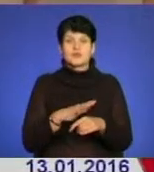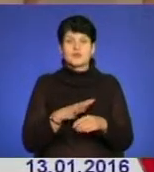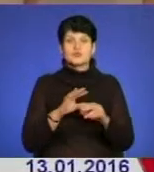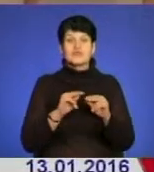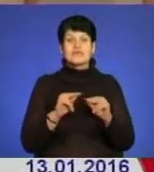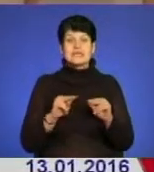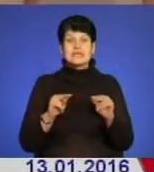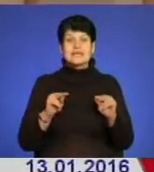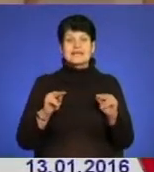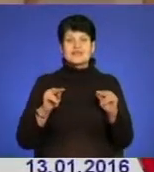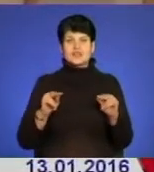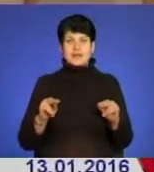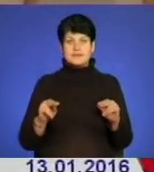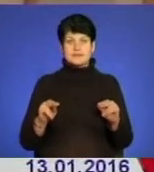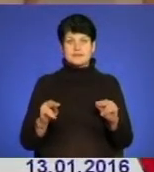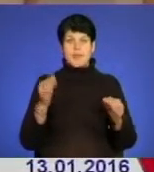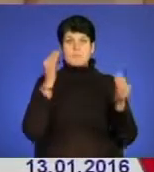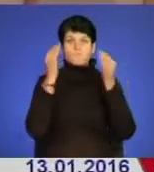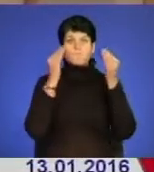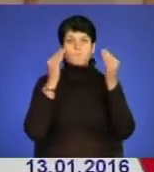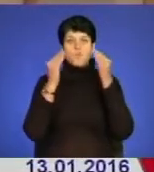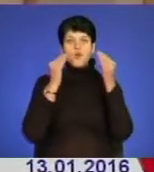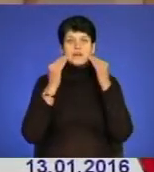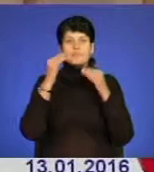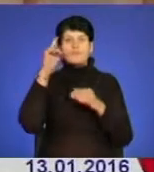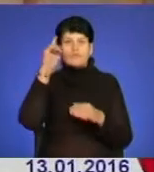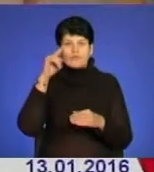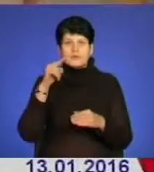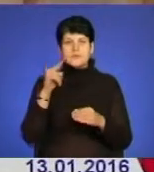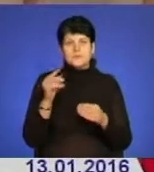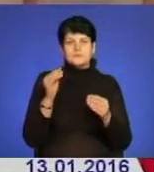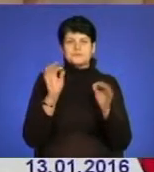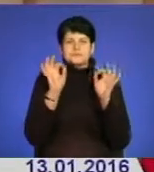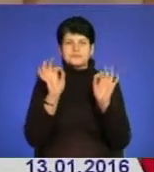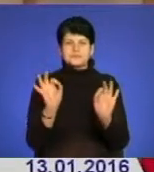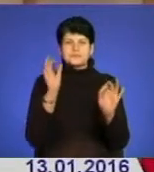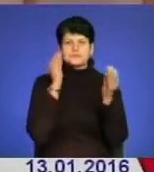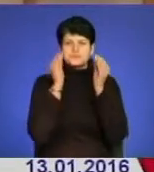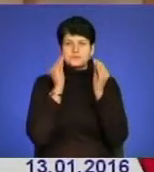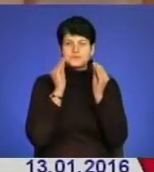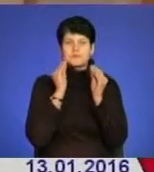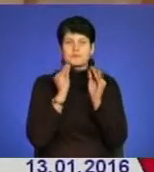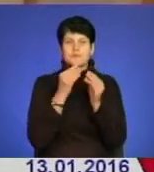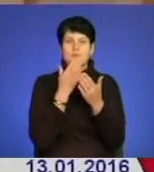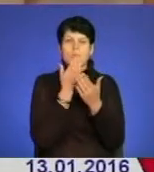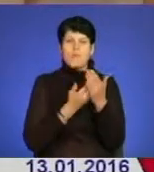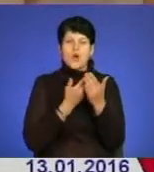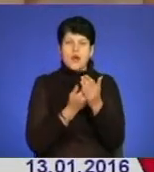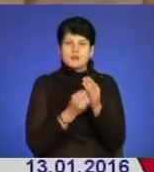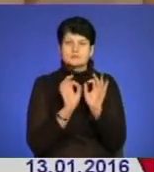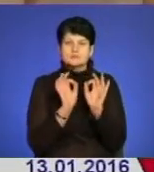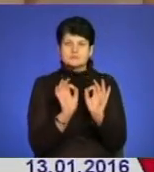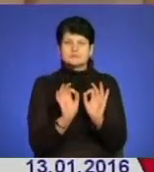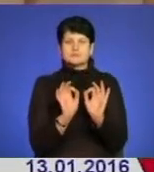по гриму, він вміє накласти грим, порадити щось і вміє